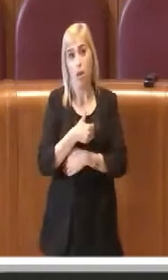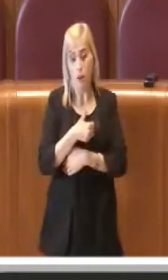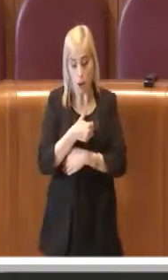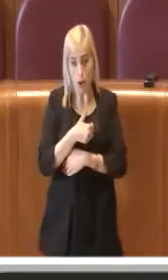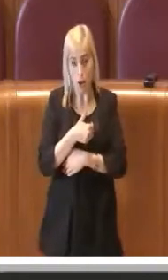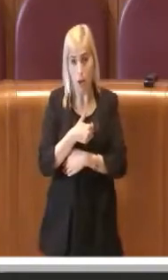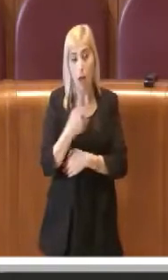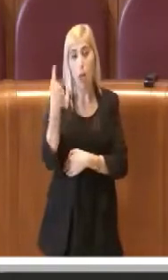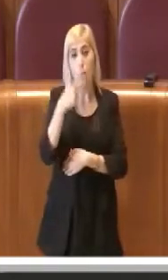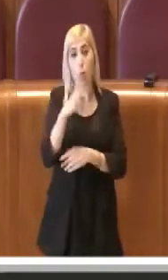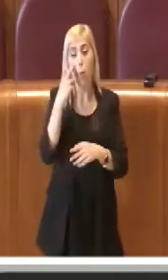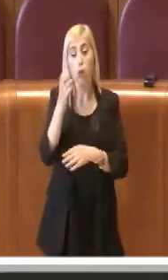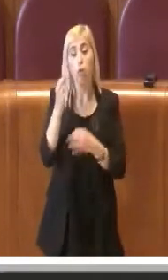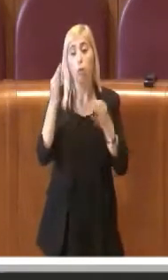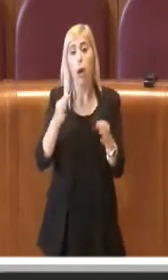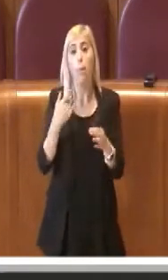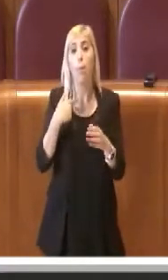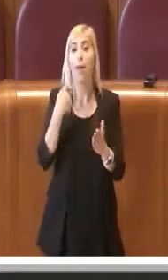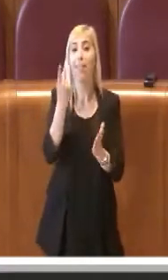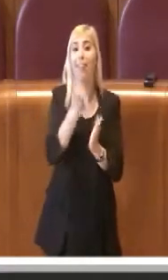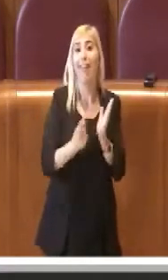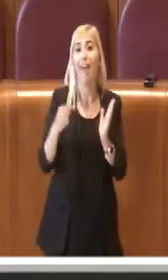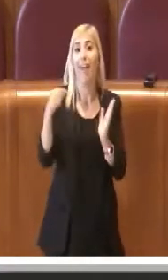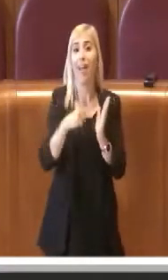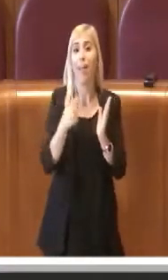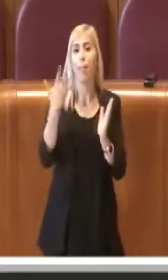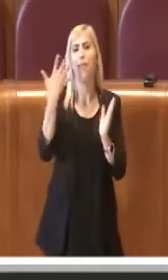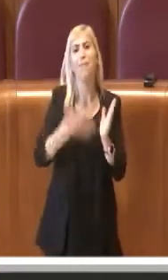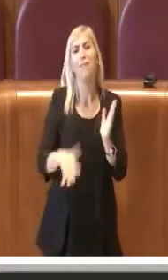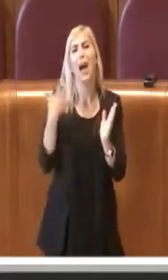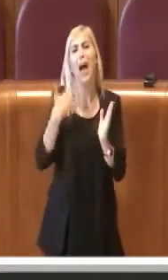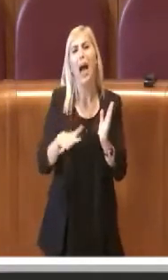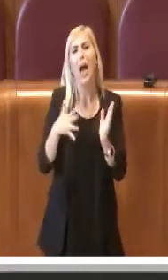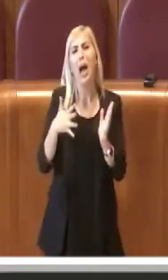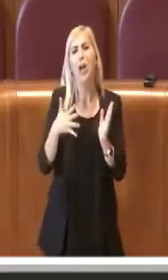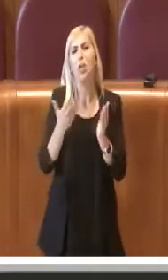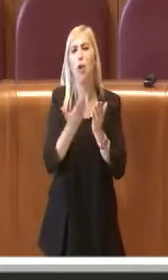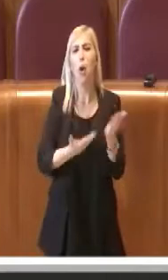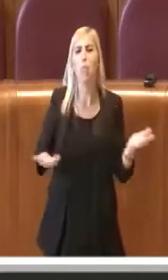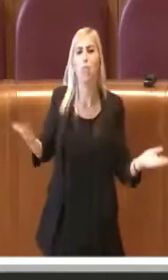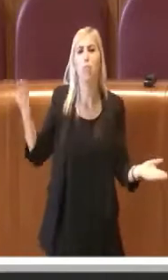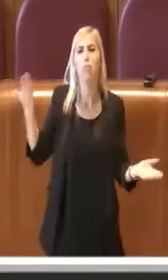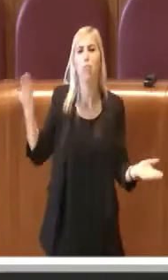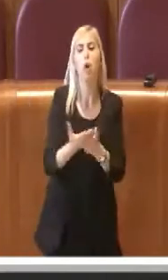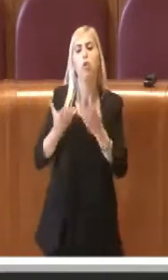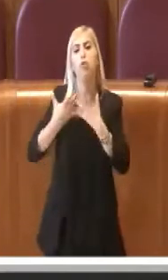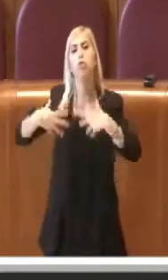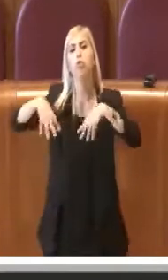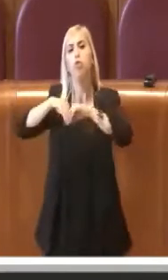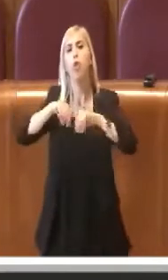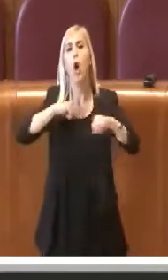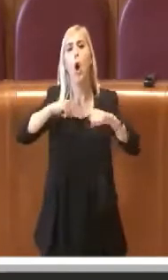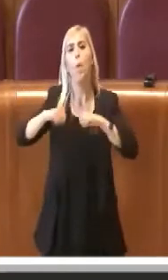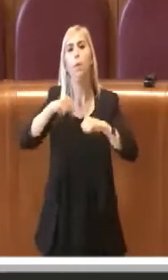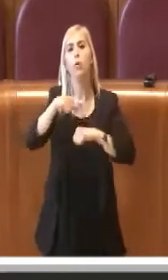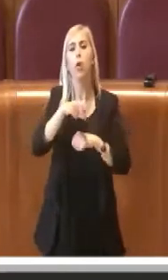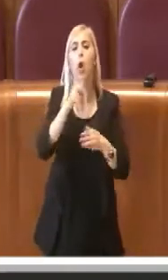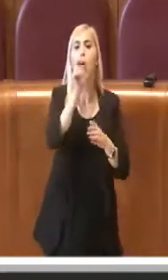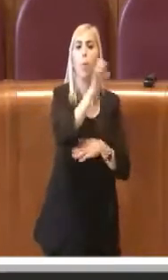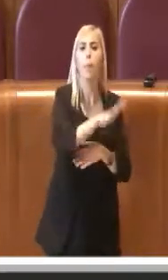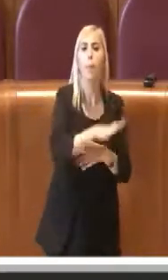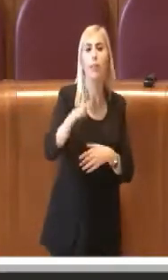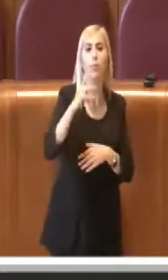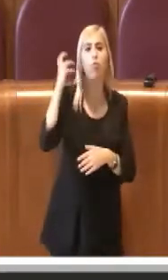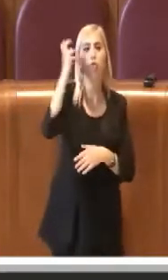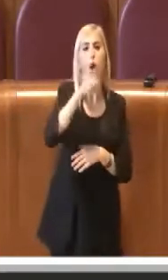Per quanto riguarda la delibera era stata già presentata dalla giunta alla commissione urbanistica a